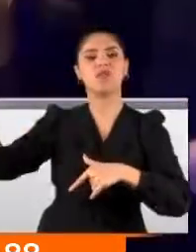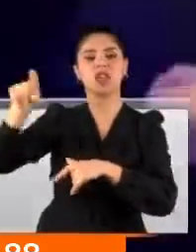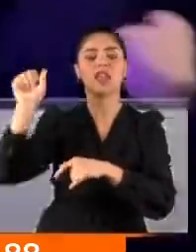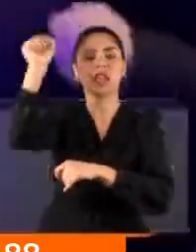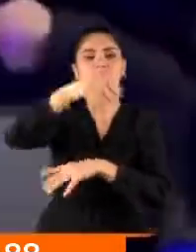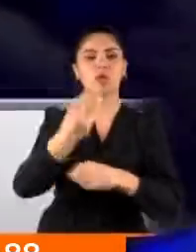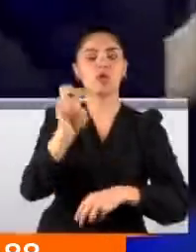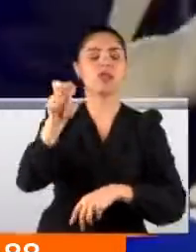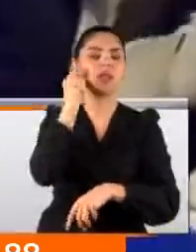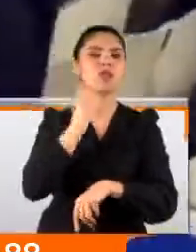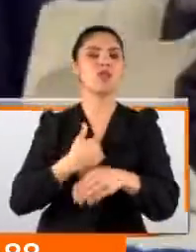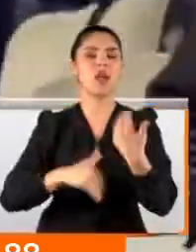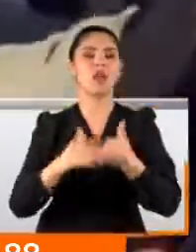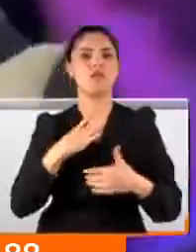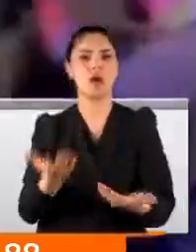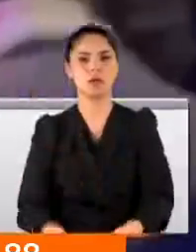kişi yaralandı.